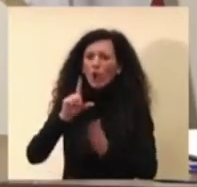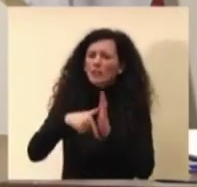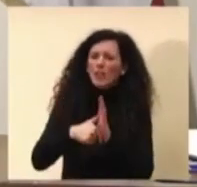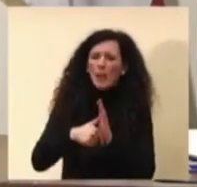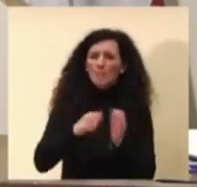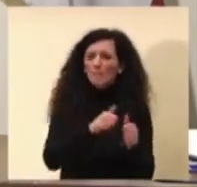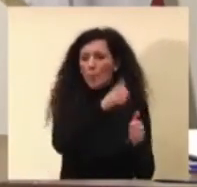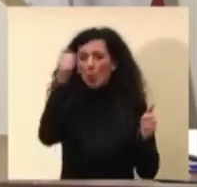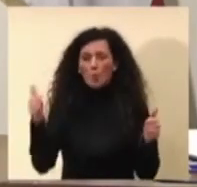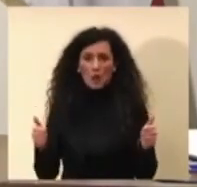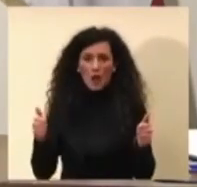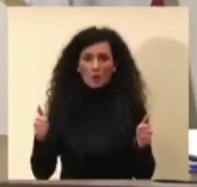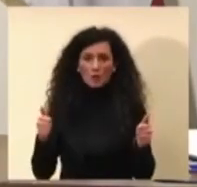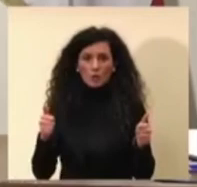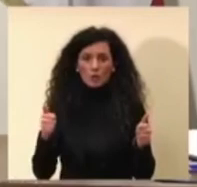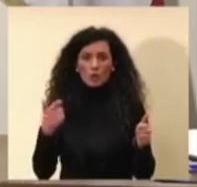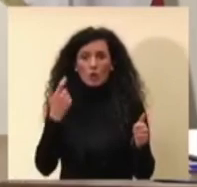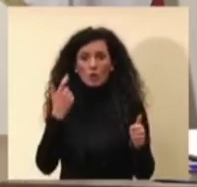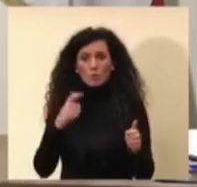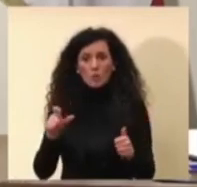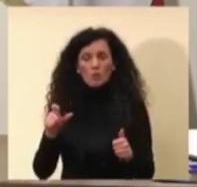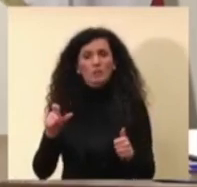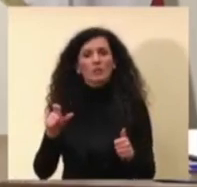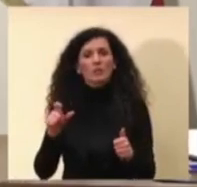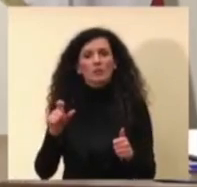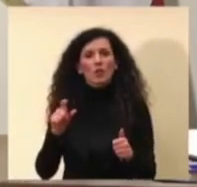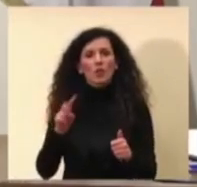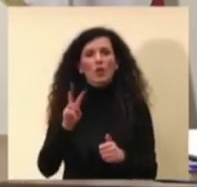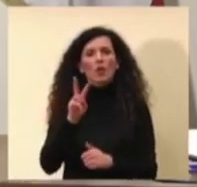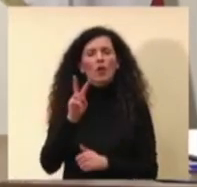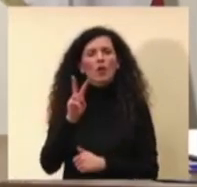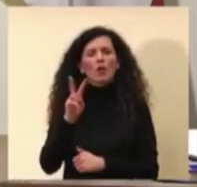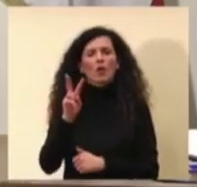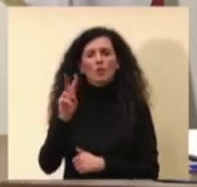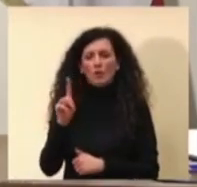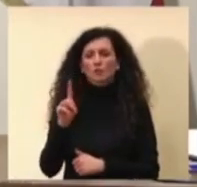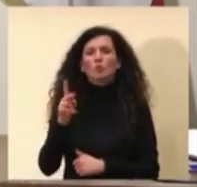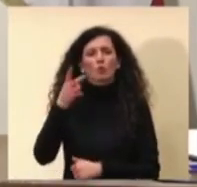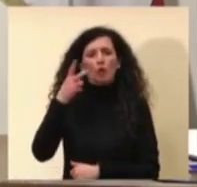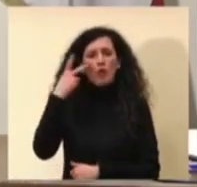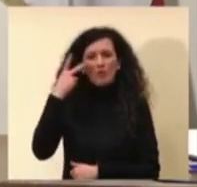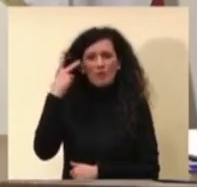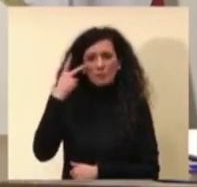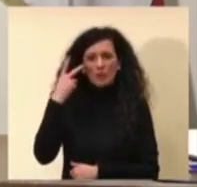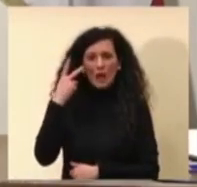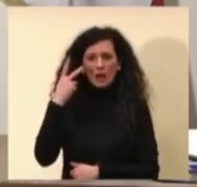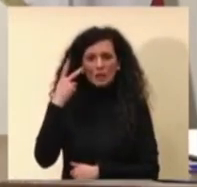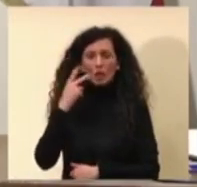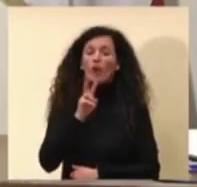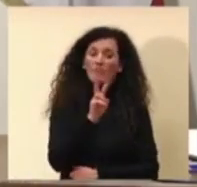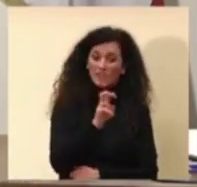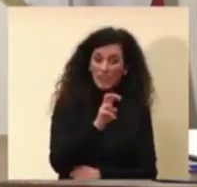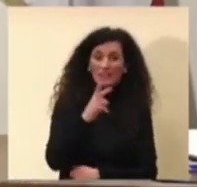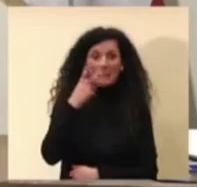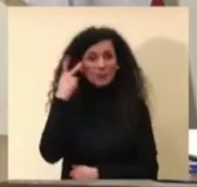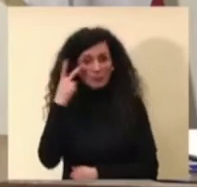21 febbraio noi abbiamo avuto il primo caso identificato in Italia il 20 febbraio scusate